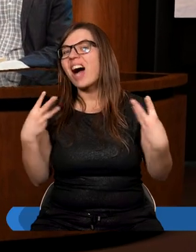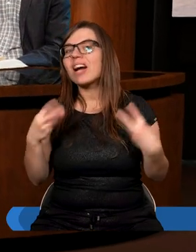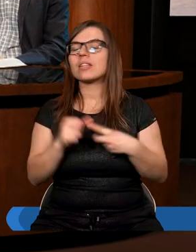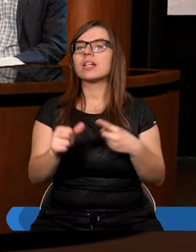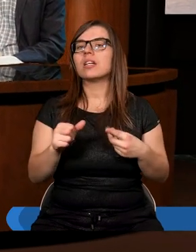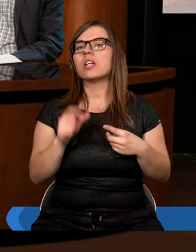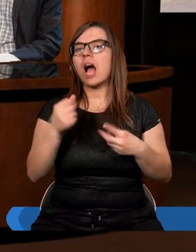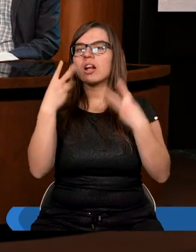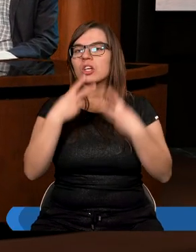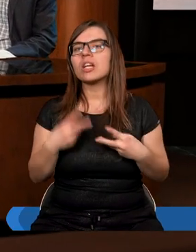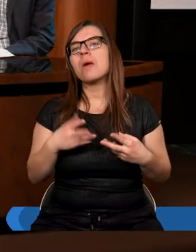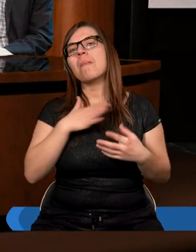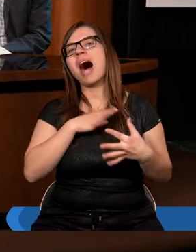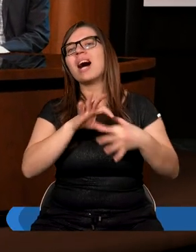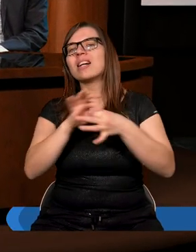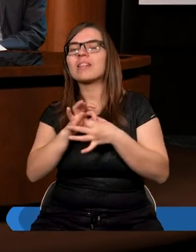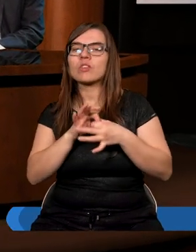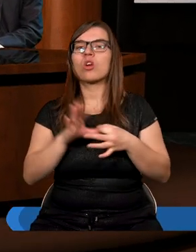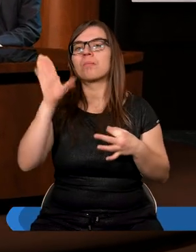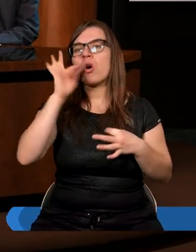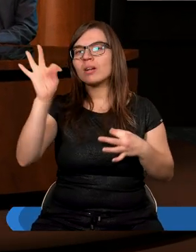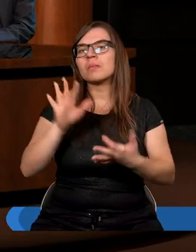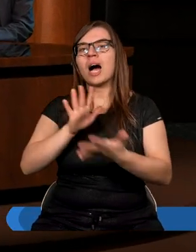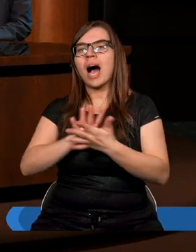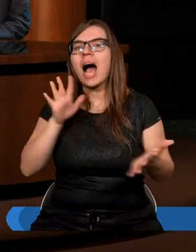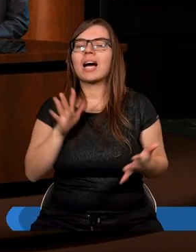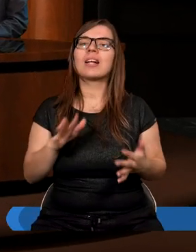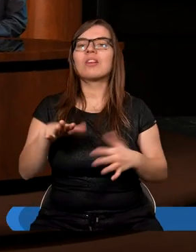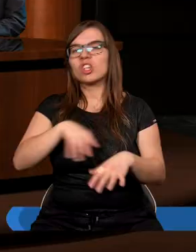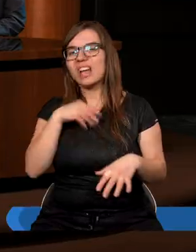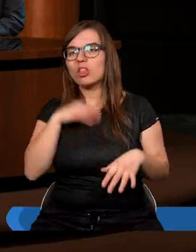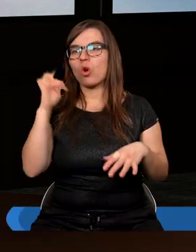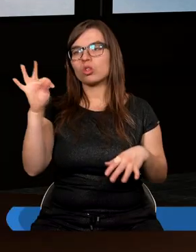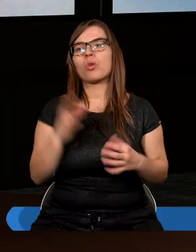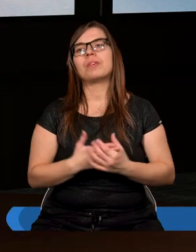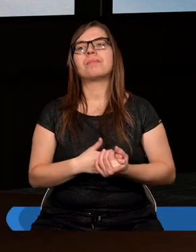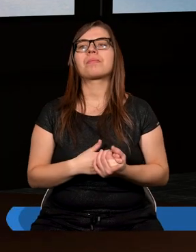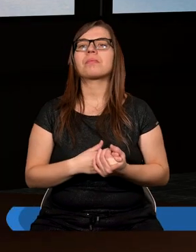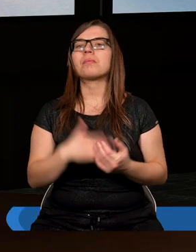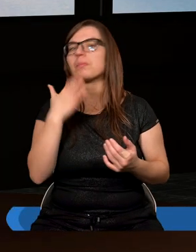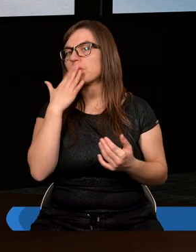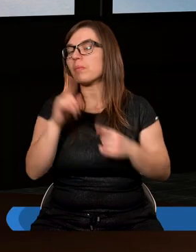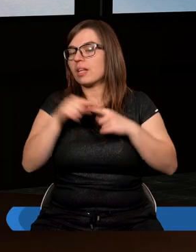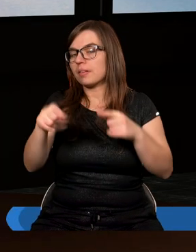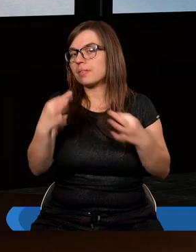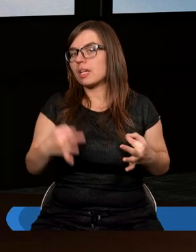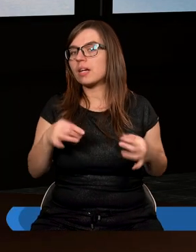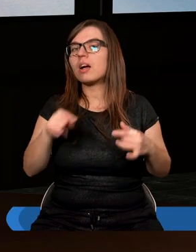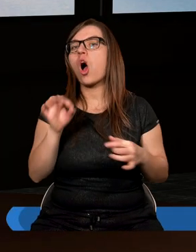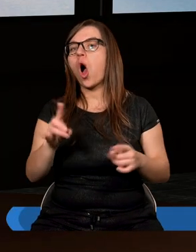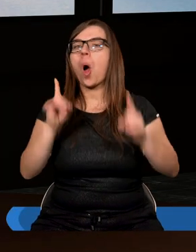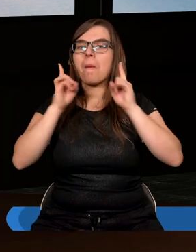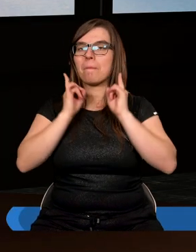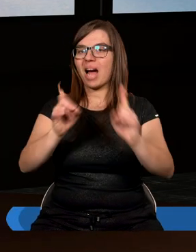jak czytamy, ma związek z Bożym charakterem, z Bożą świętością. Mówimy tutaj właśnie o